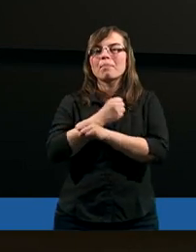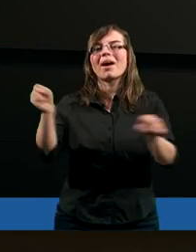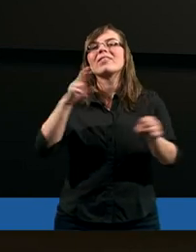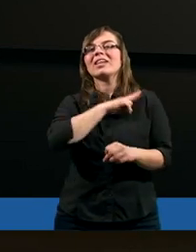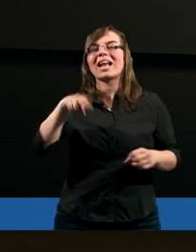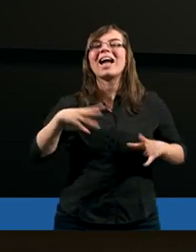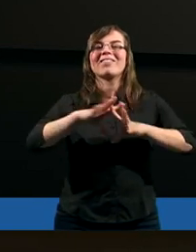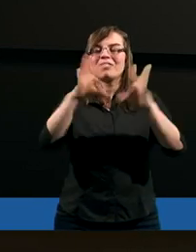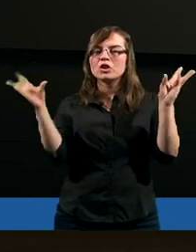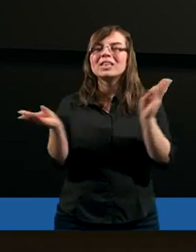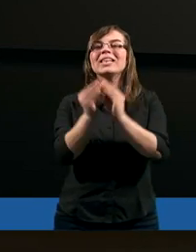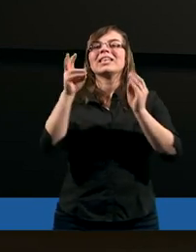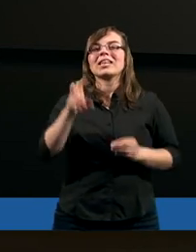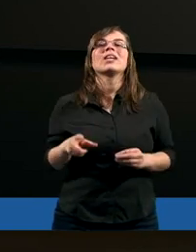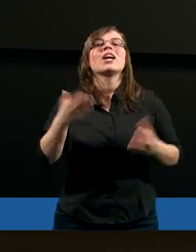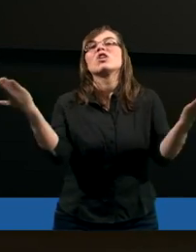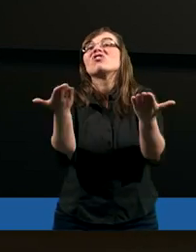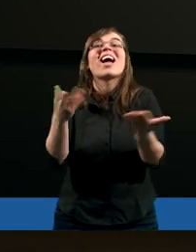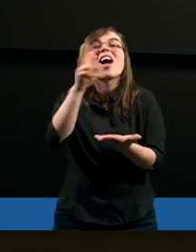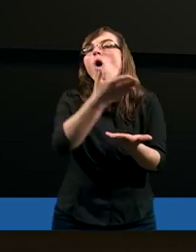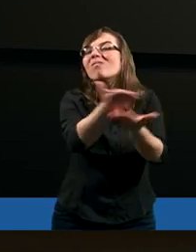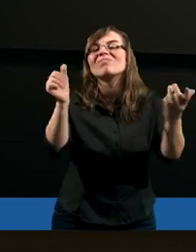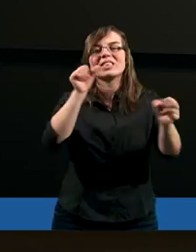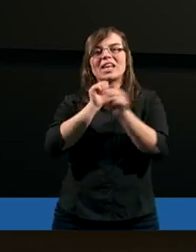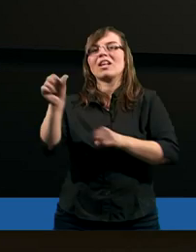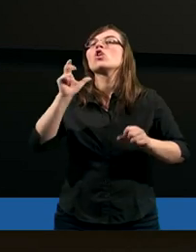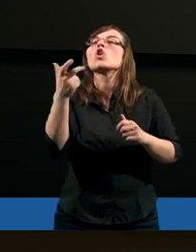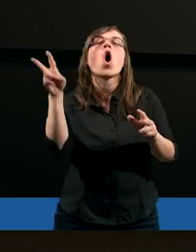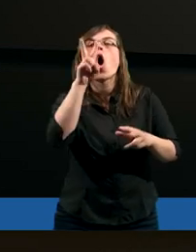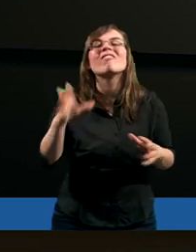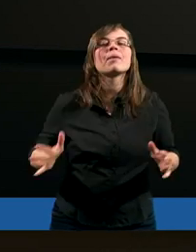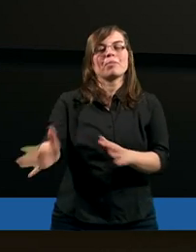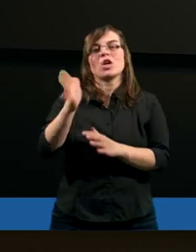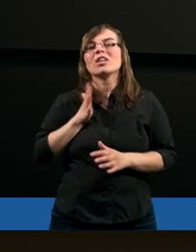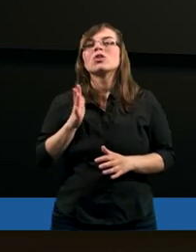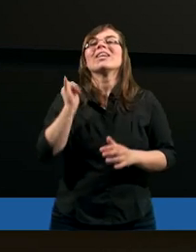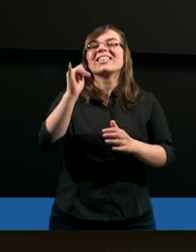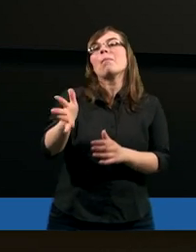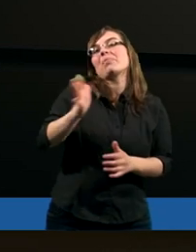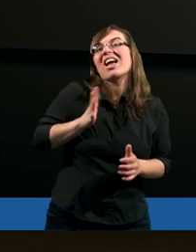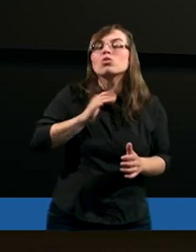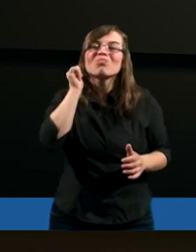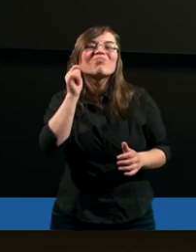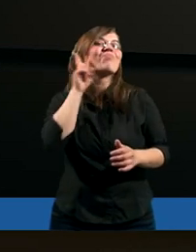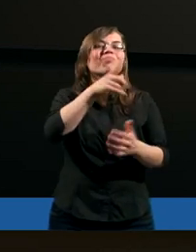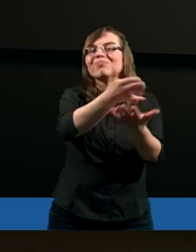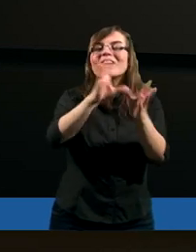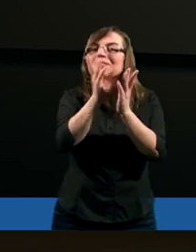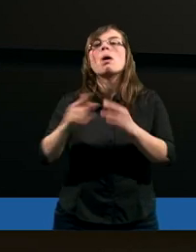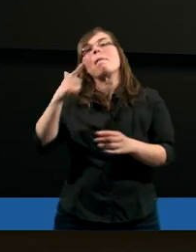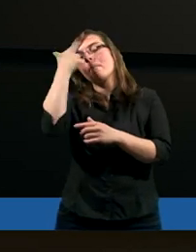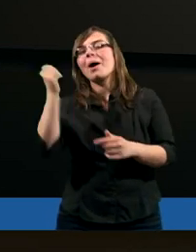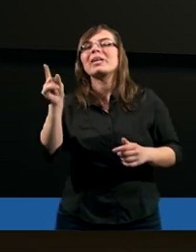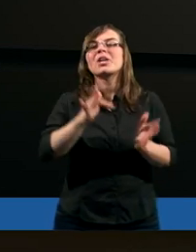Zbawiciel nas wszystkich, kimkolwiek jesteś, cokolwiek przeżyłeś, czy przeżyłaś do tej pory,